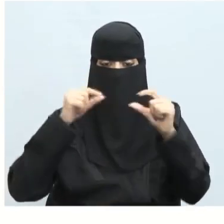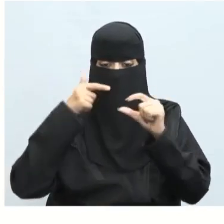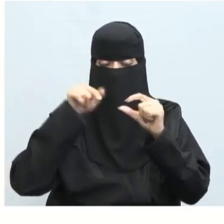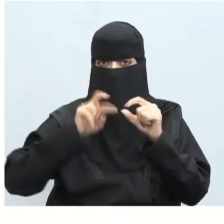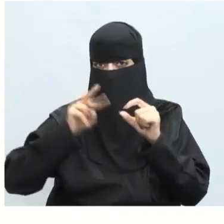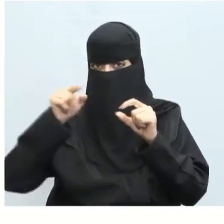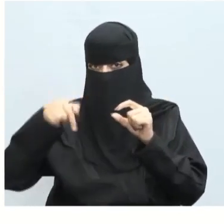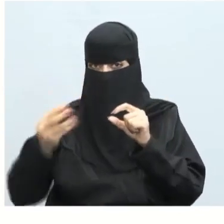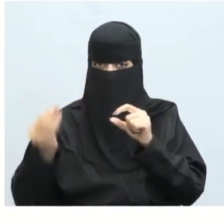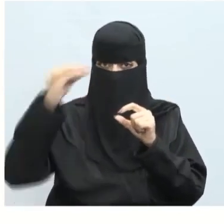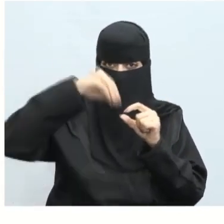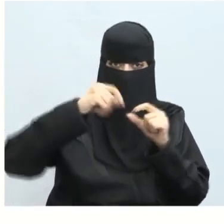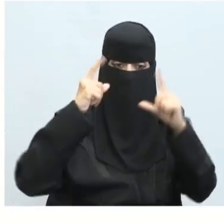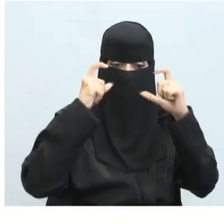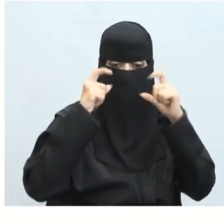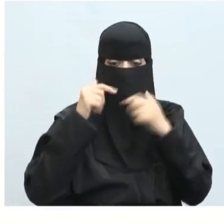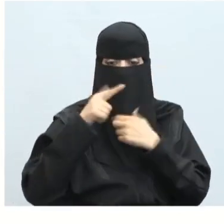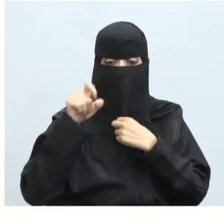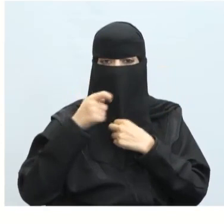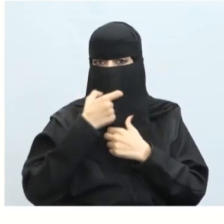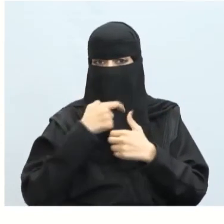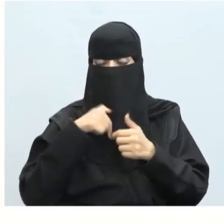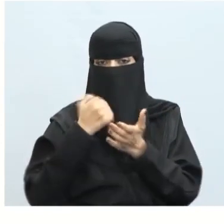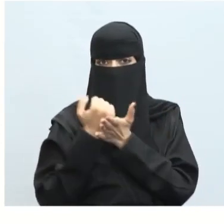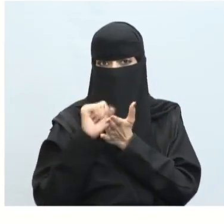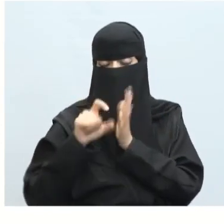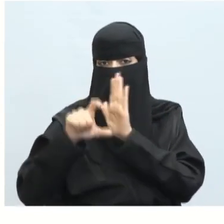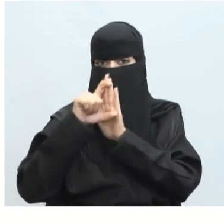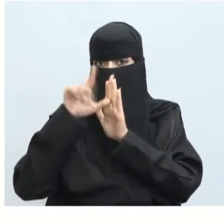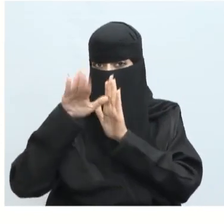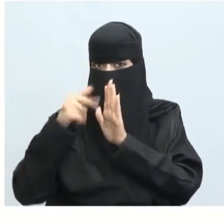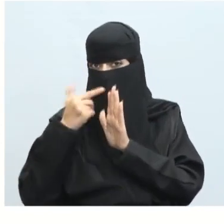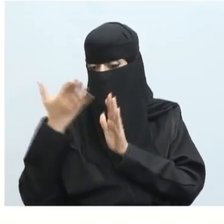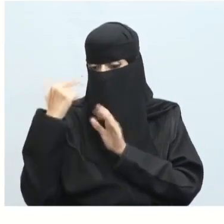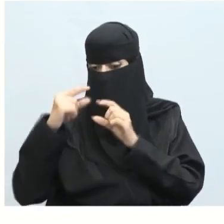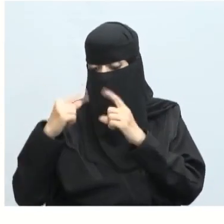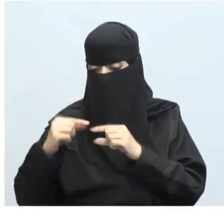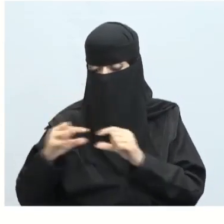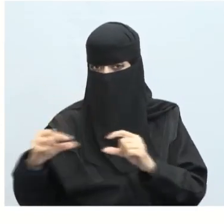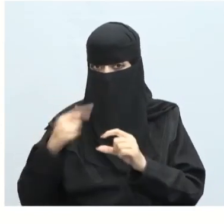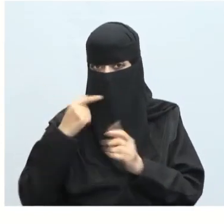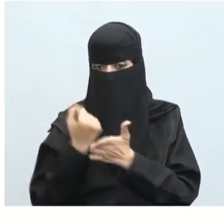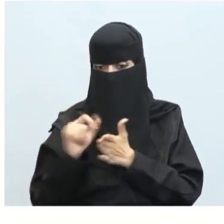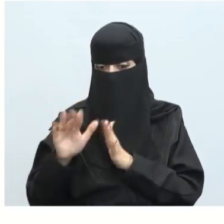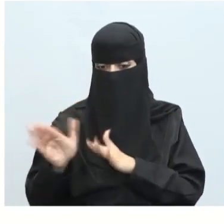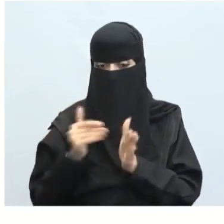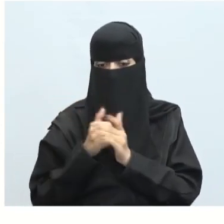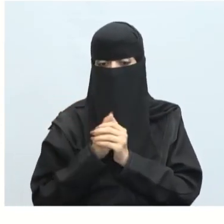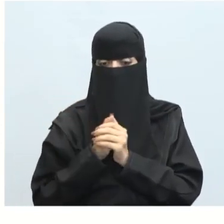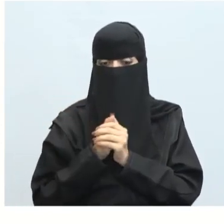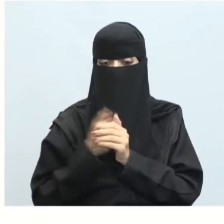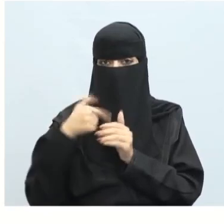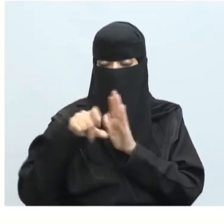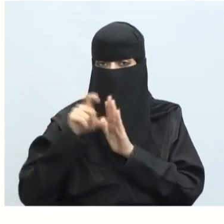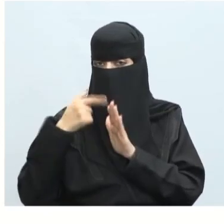نقوم بتحميل صورة الرياض ونمسح النص الموجود سابقا داخل تيكست هنا تيكست